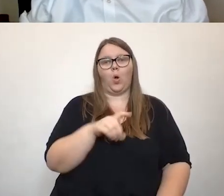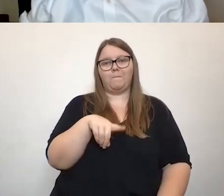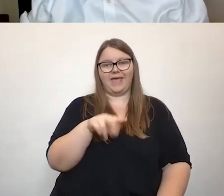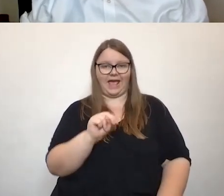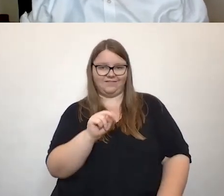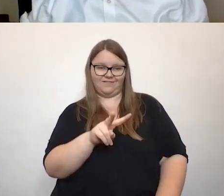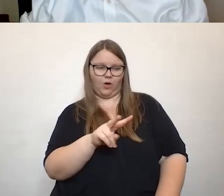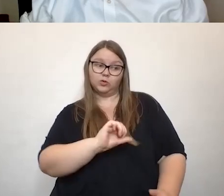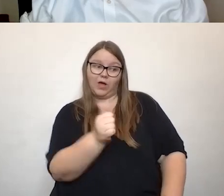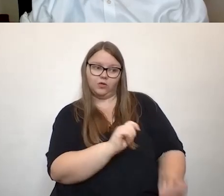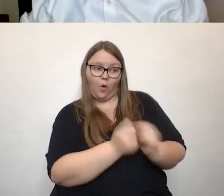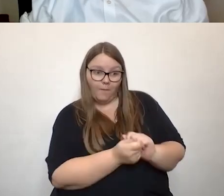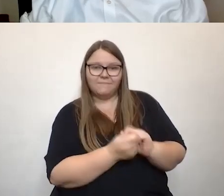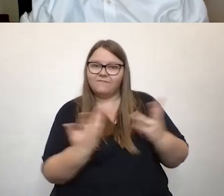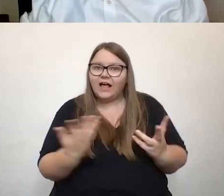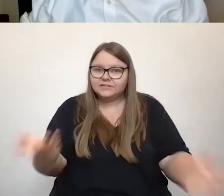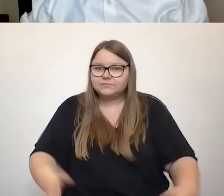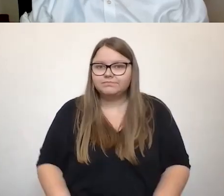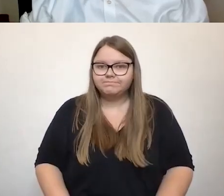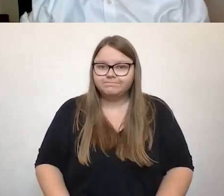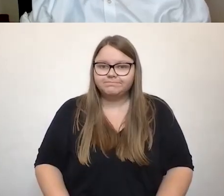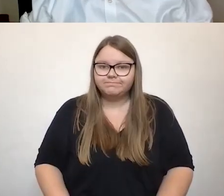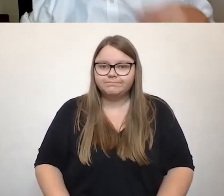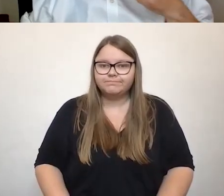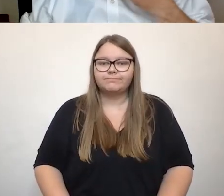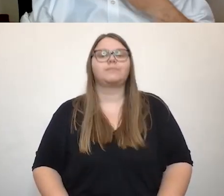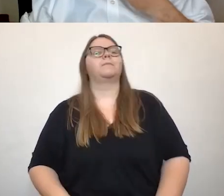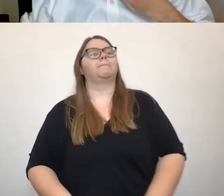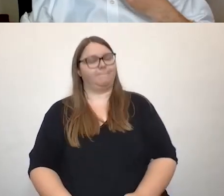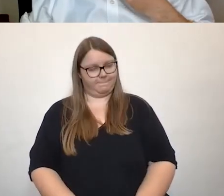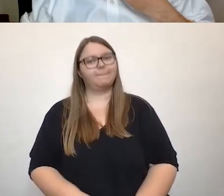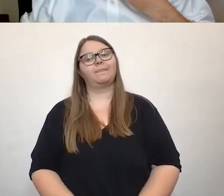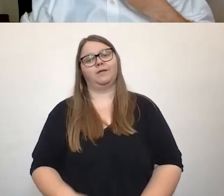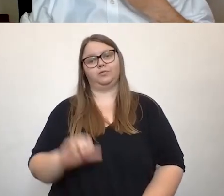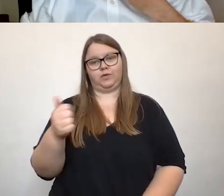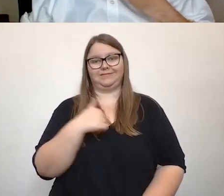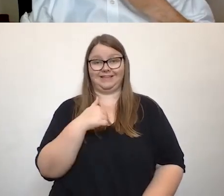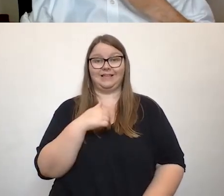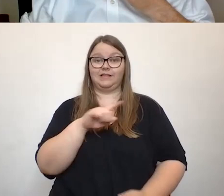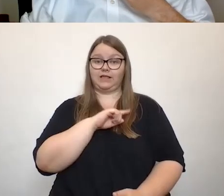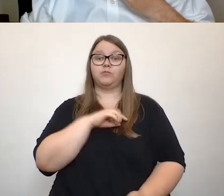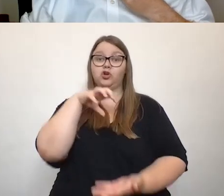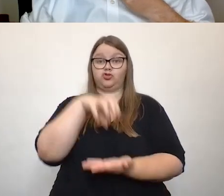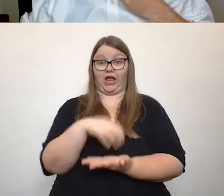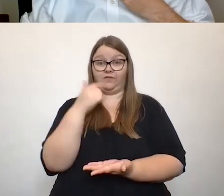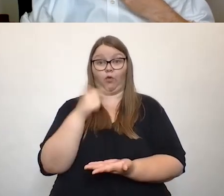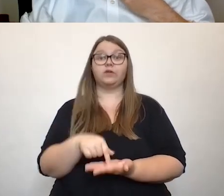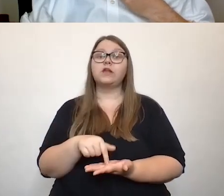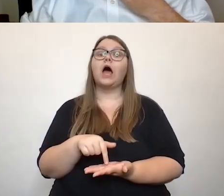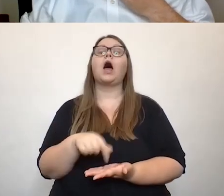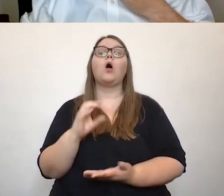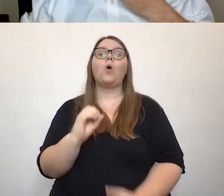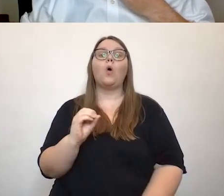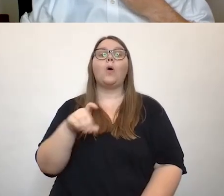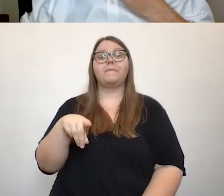erstes verändert werden und was muss besser werden? Also erst mal für mich ist ja ganz wichtig, ich wohne selber in der Stadt, hier gibt es einen guten ÖPNV für mich